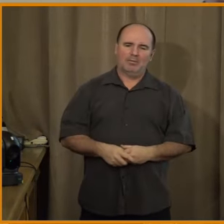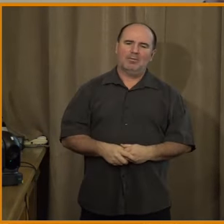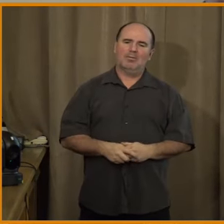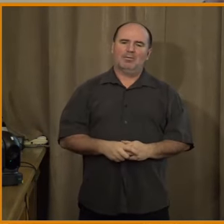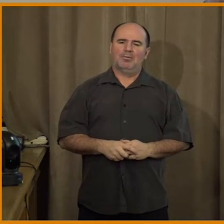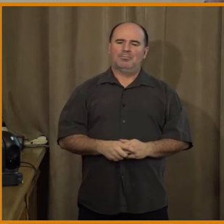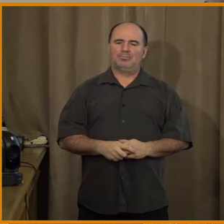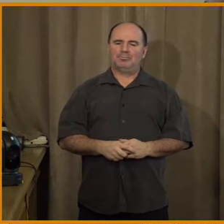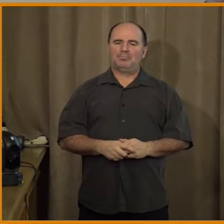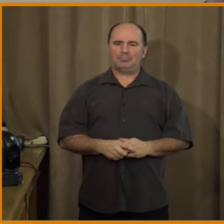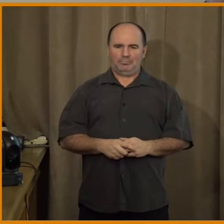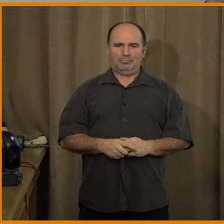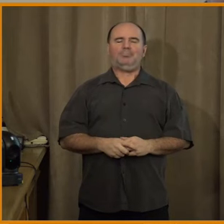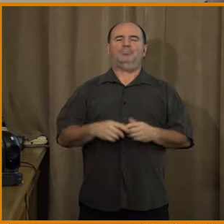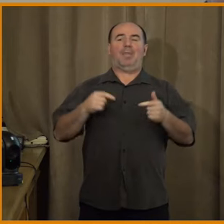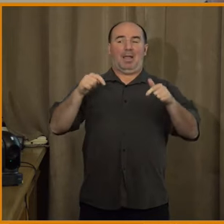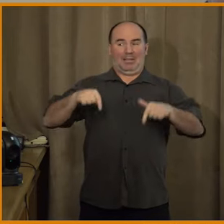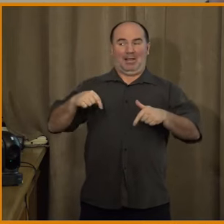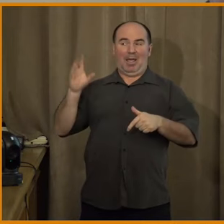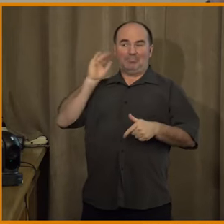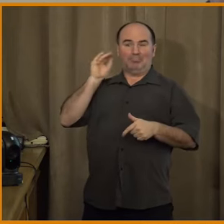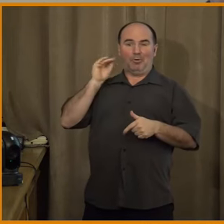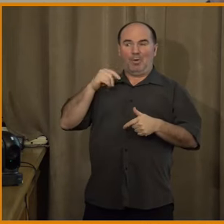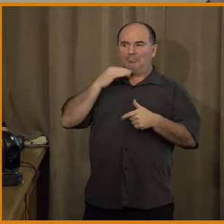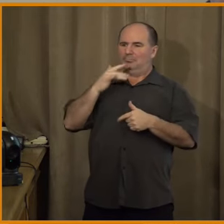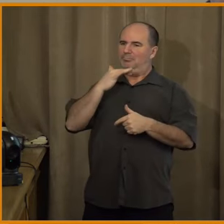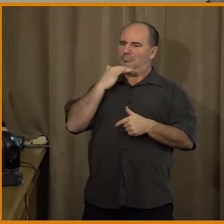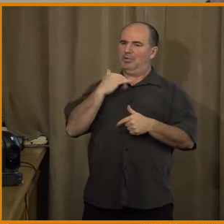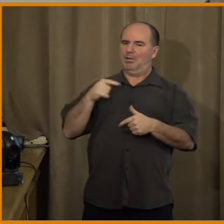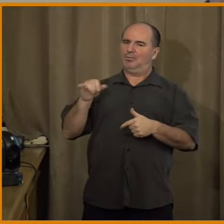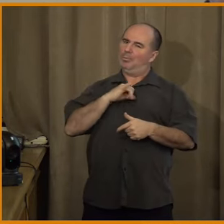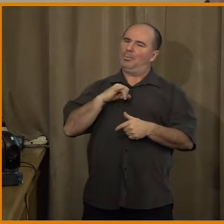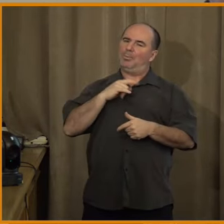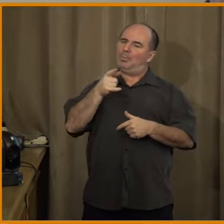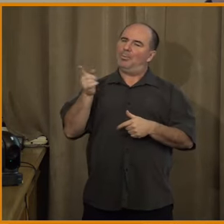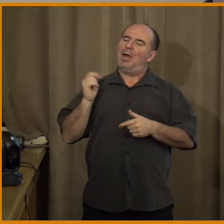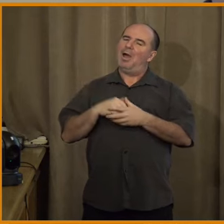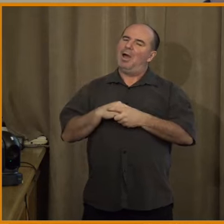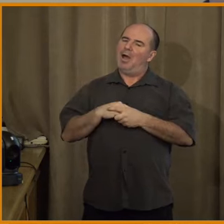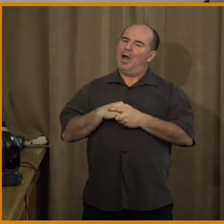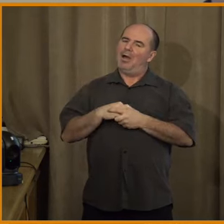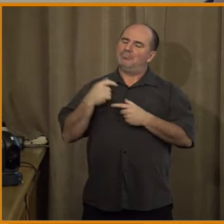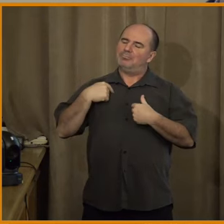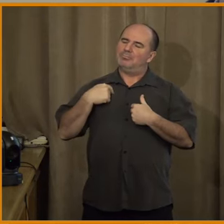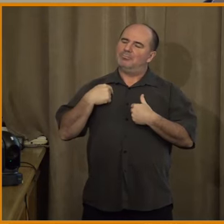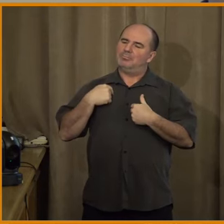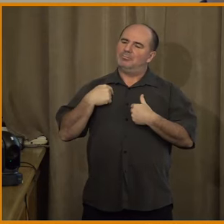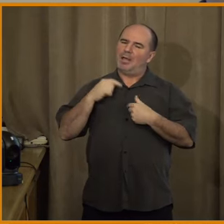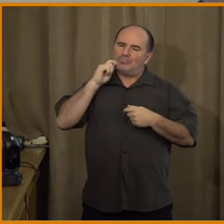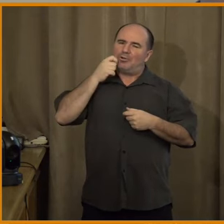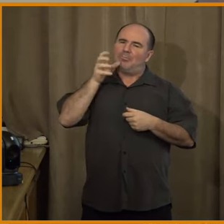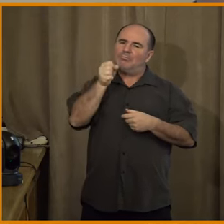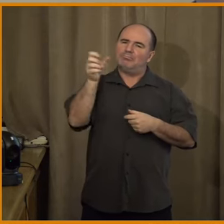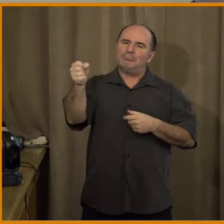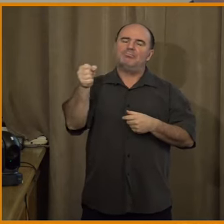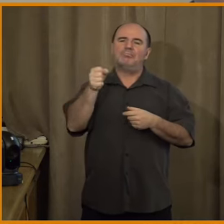přednášce a nebo vlastně na tom zarámování a rozhodl jsem se, že bych chcel říct těm pár